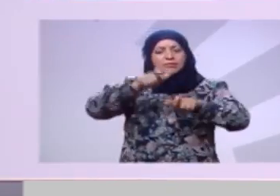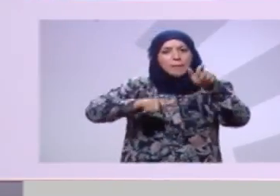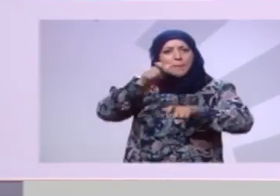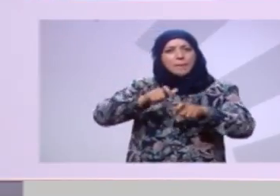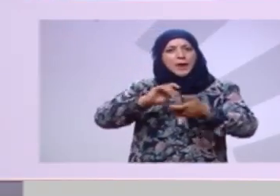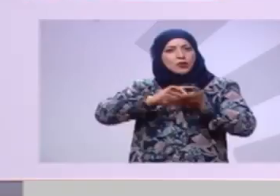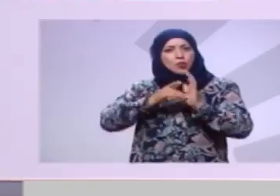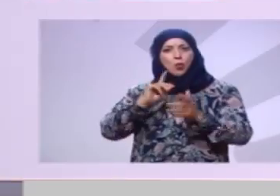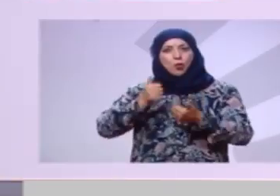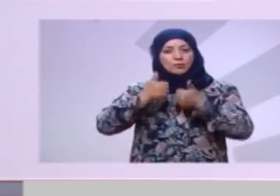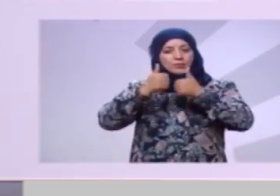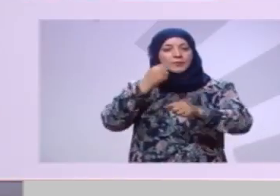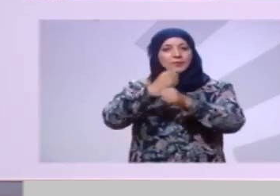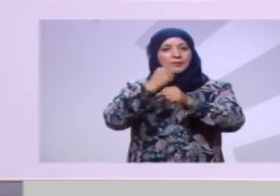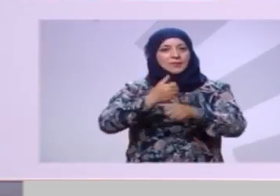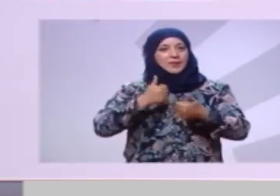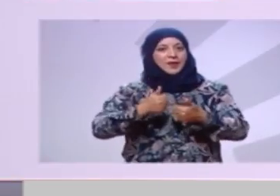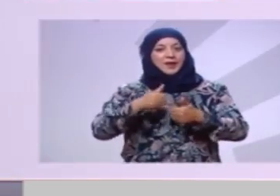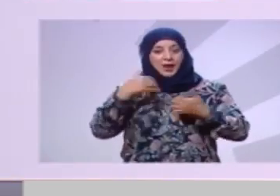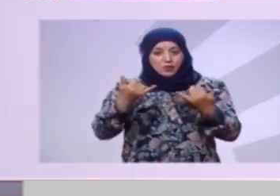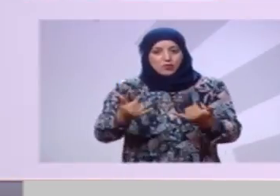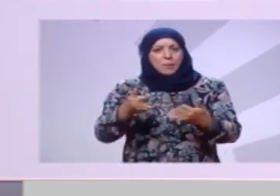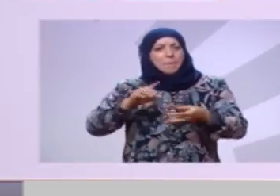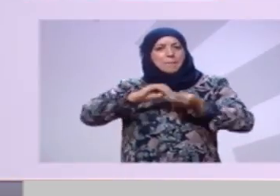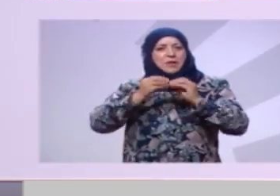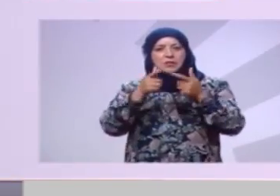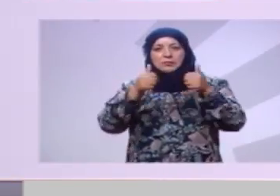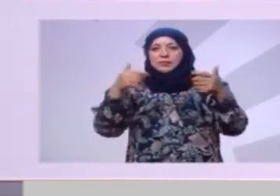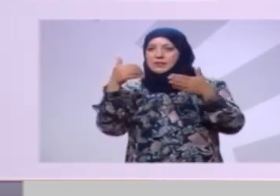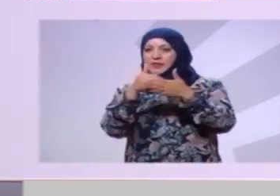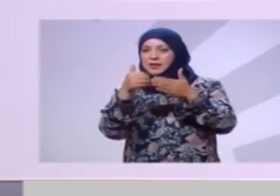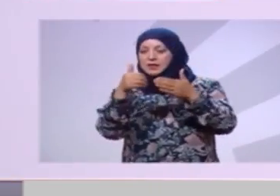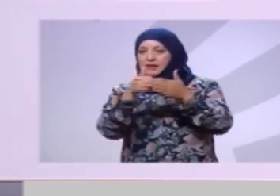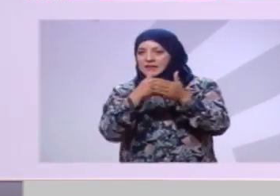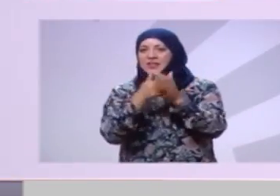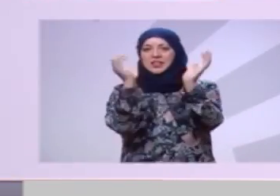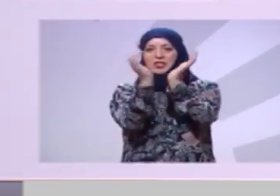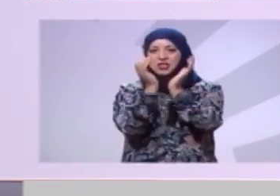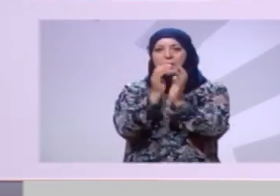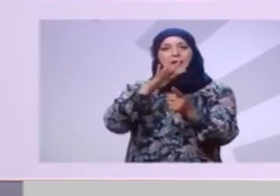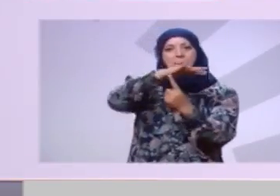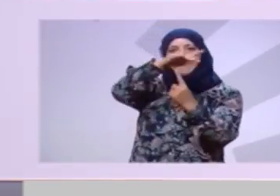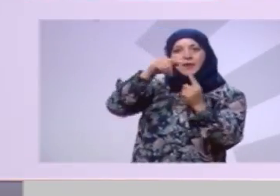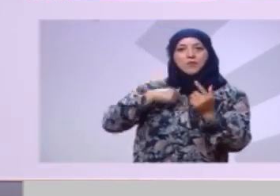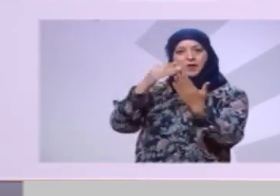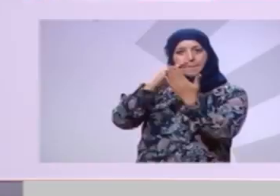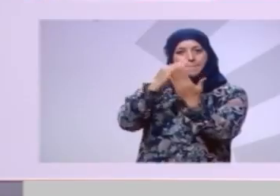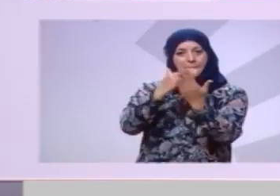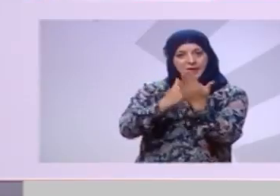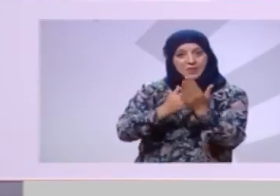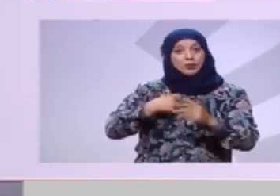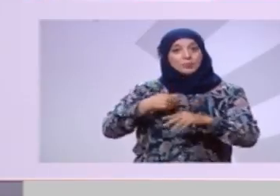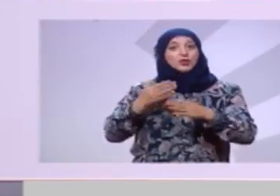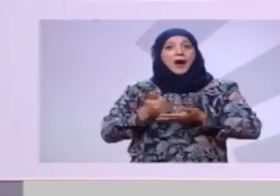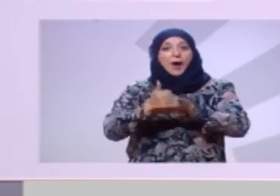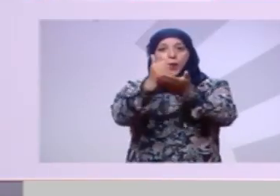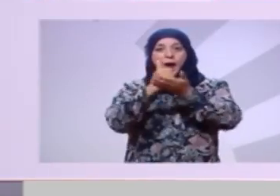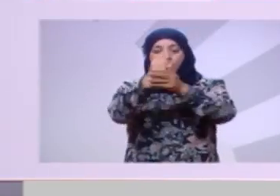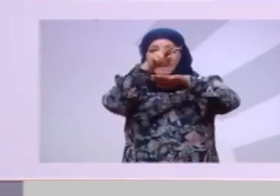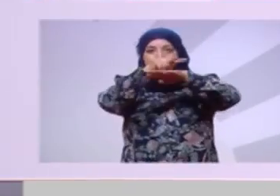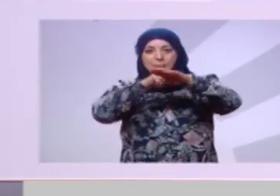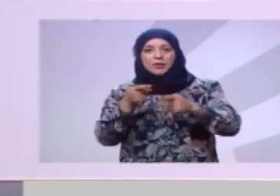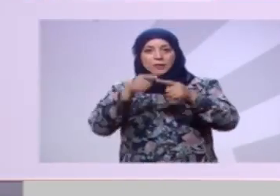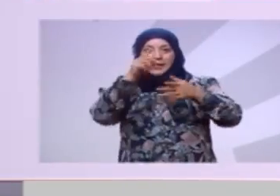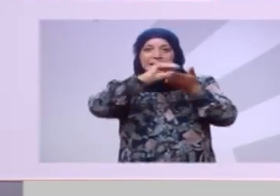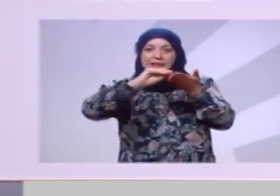أولادها اليوم عندها عدة مشاكل اجتماعية واقتصادية وبئية وفي برنامجنا مش نعارض البلاديات والإدارات الجهوية